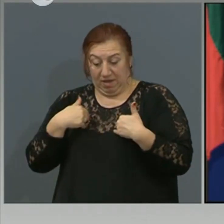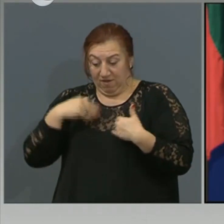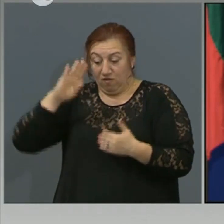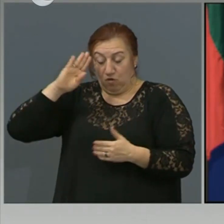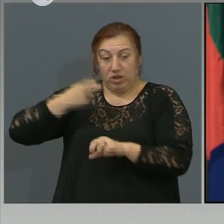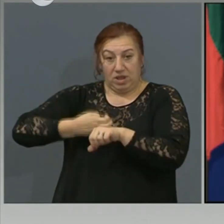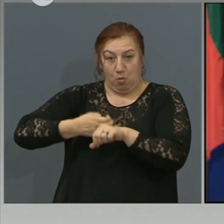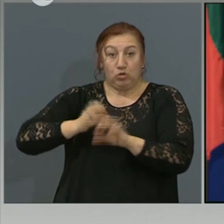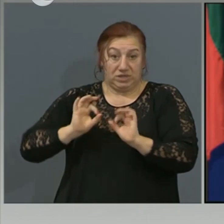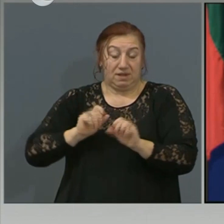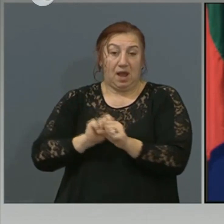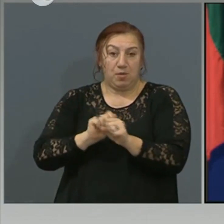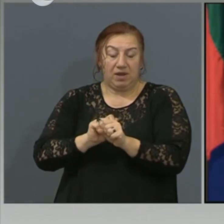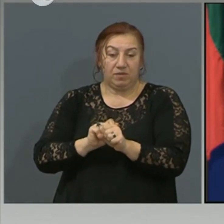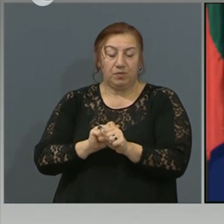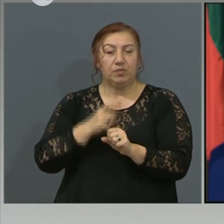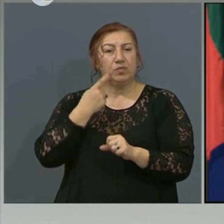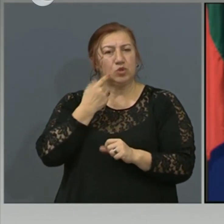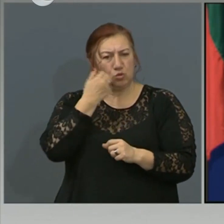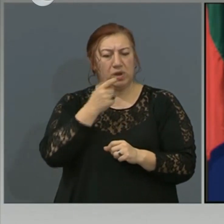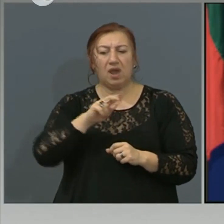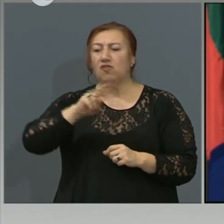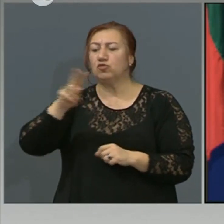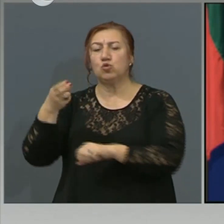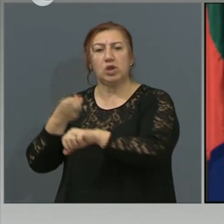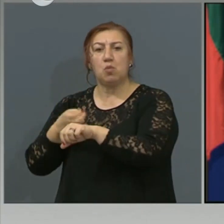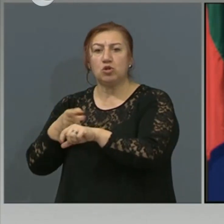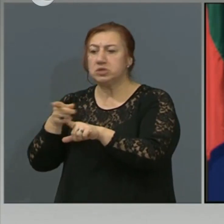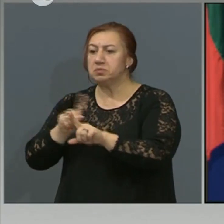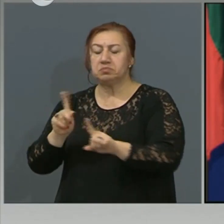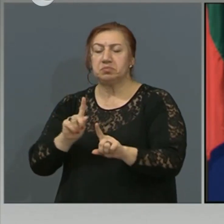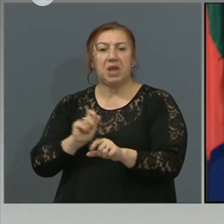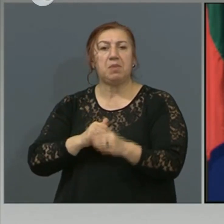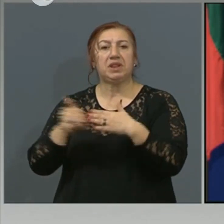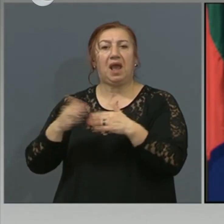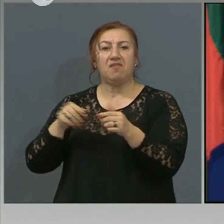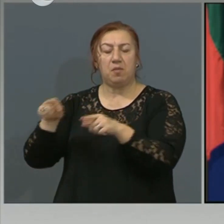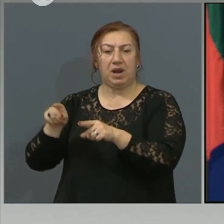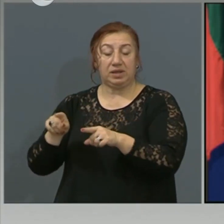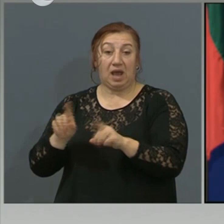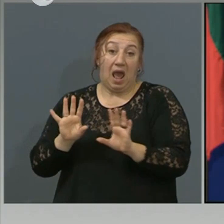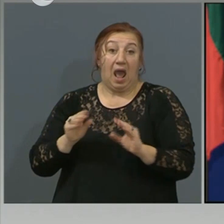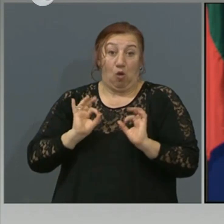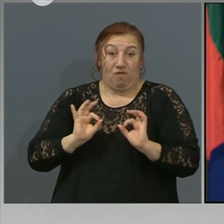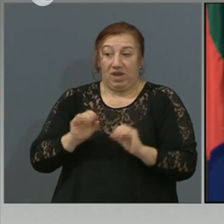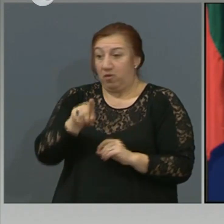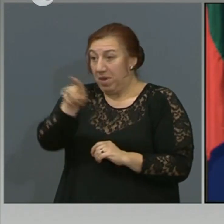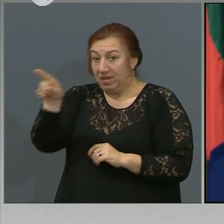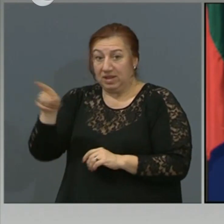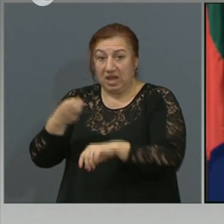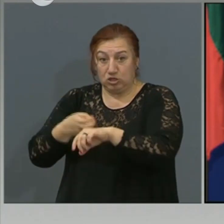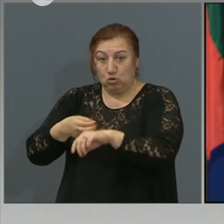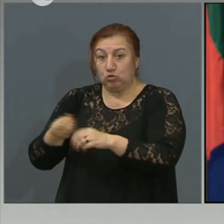Защо в останалите заведения не се прави? Може ли да ми кажете? Що в останалите лечебни заведения не се прави, ако трябва да вярваме на тези медици, които ни пишат?